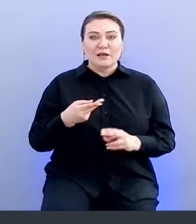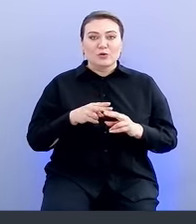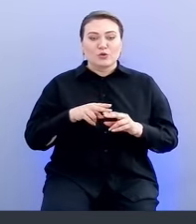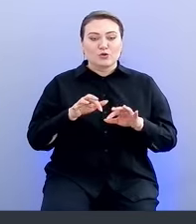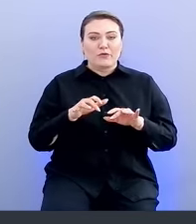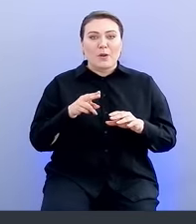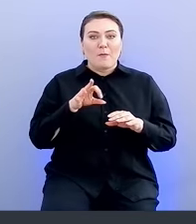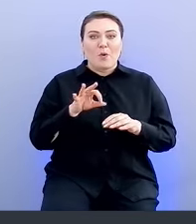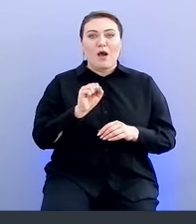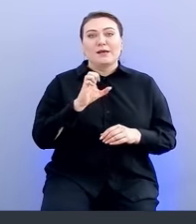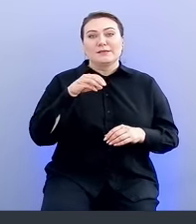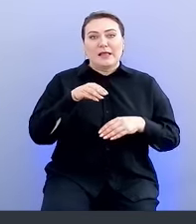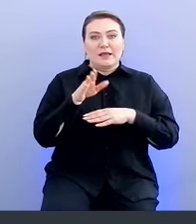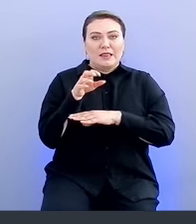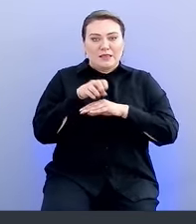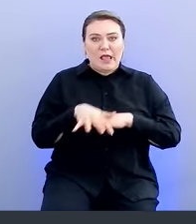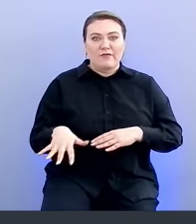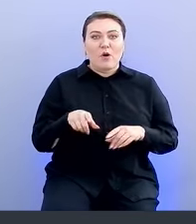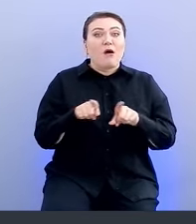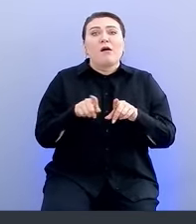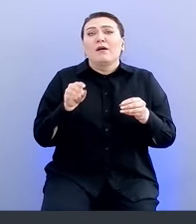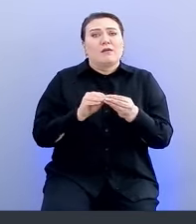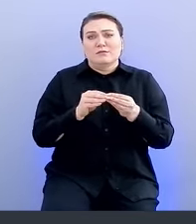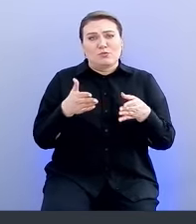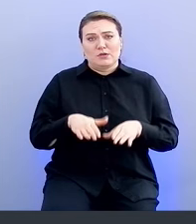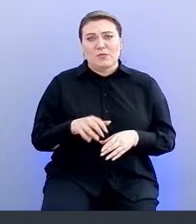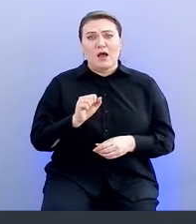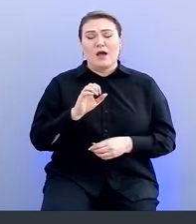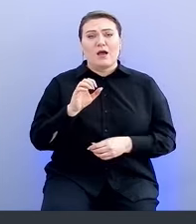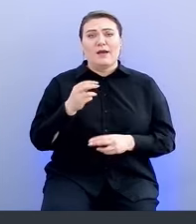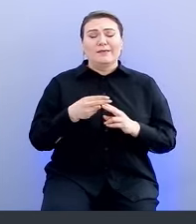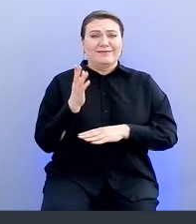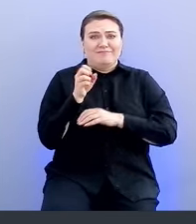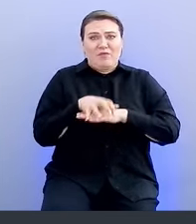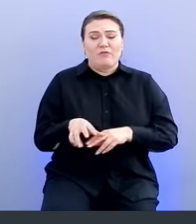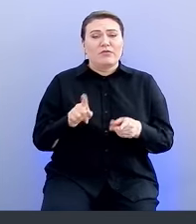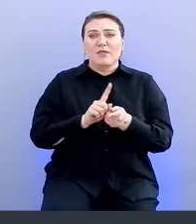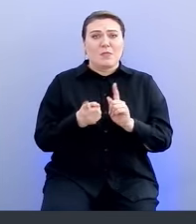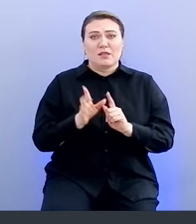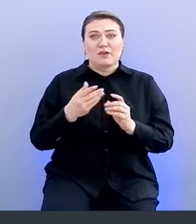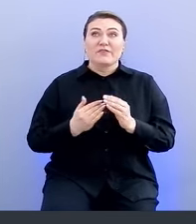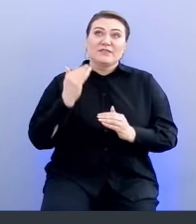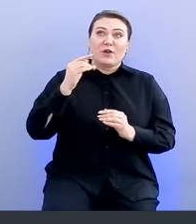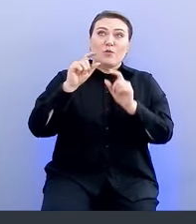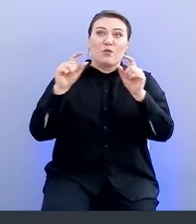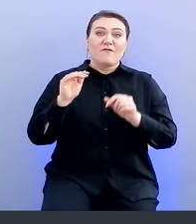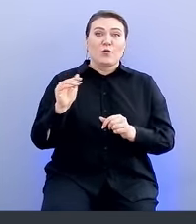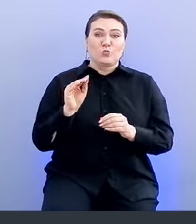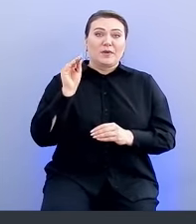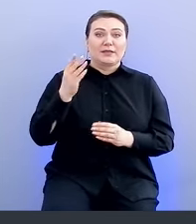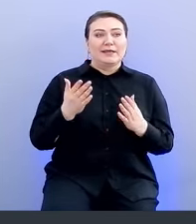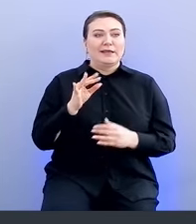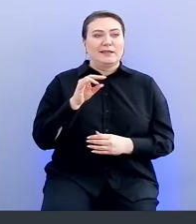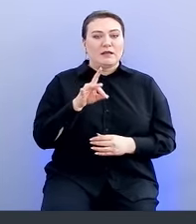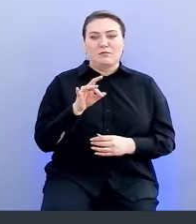AST-дереву, они остаются тем же. AST-дерево не меняется от того, что даже вы поставили сверху функцию или поставили там